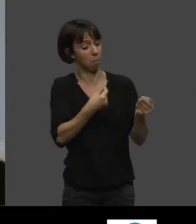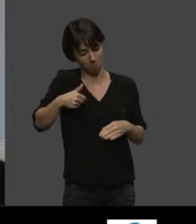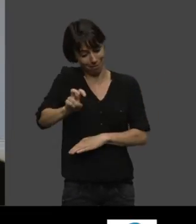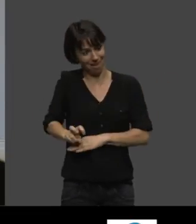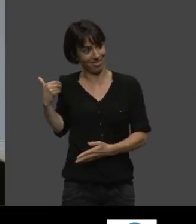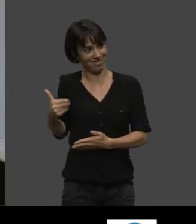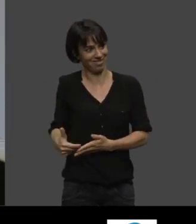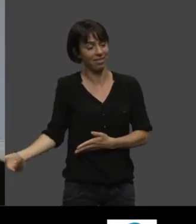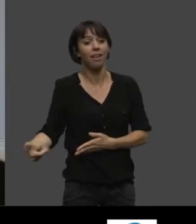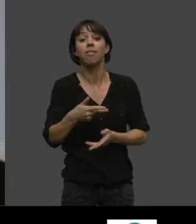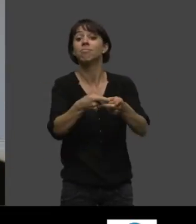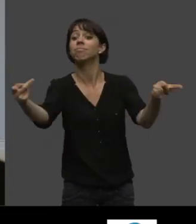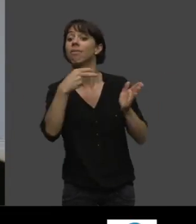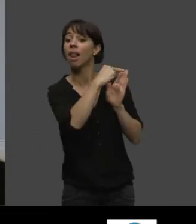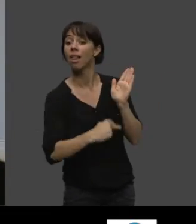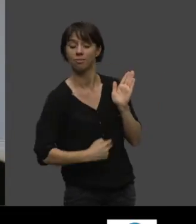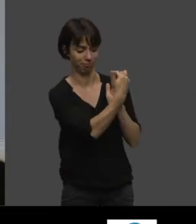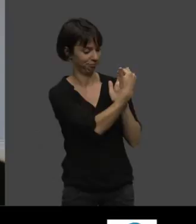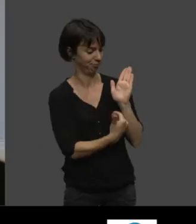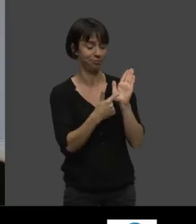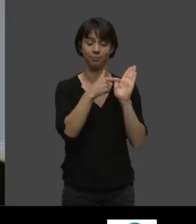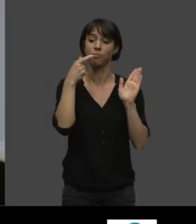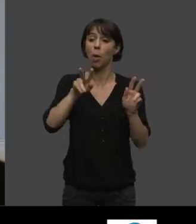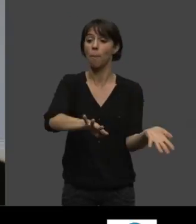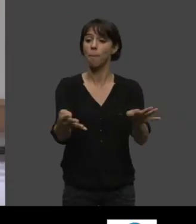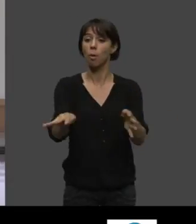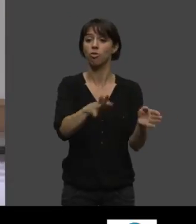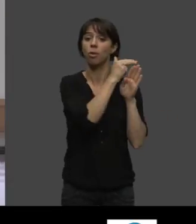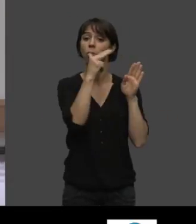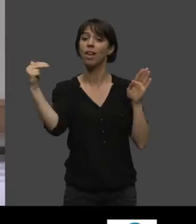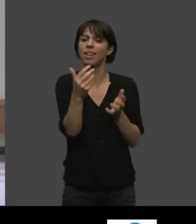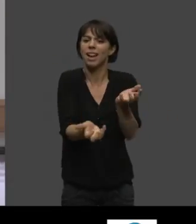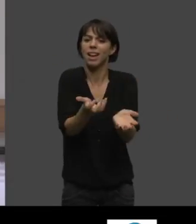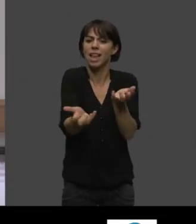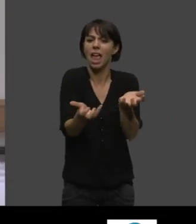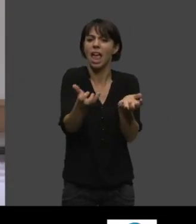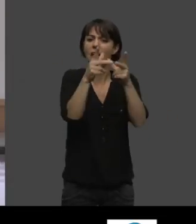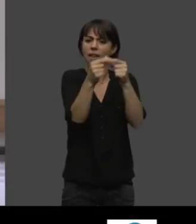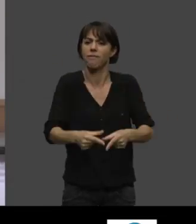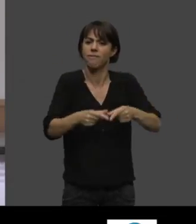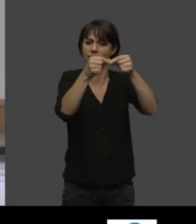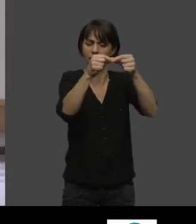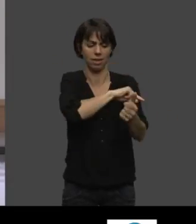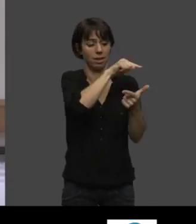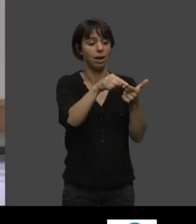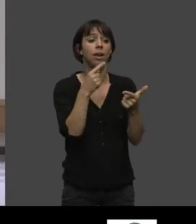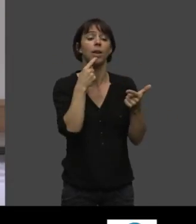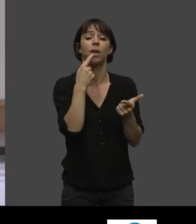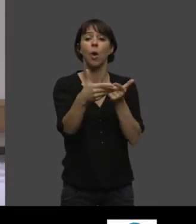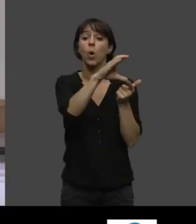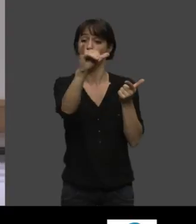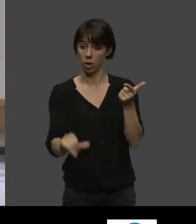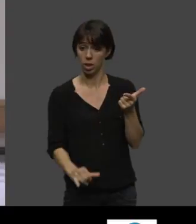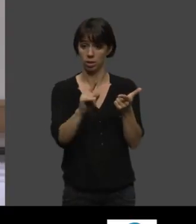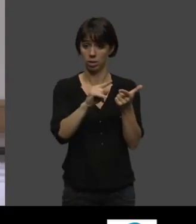vous le lire. Donc, il y avait la brochette de crevettes grillées vinaigrette à la verveine, le curry de légumes au riz basmati, donc la